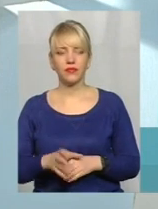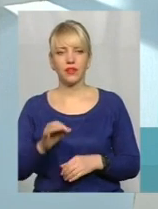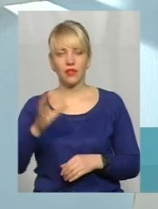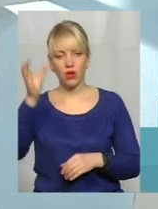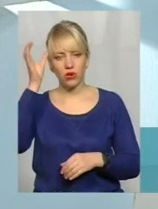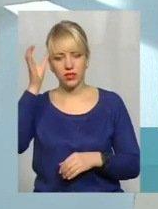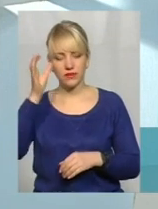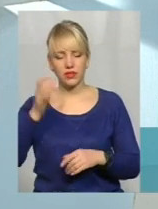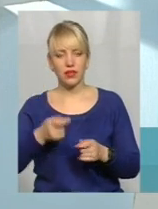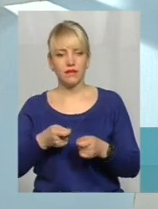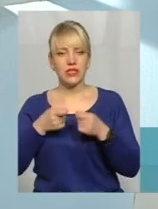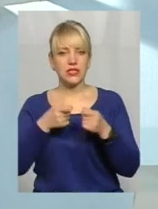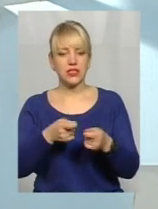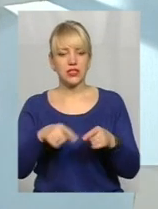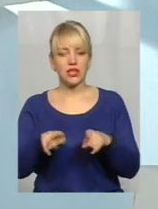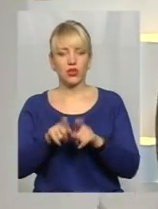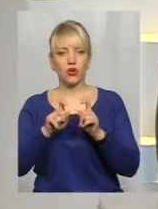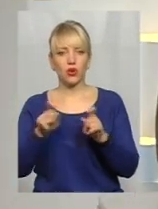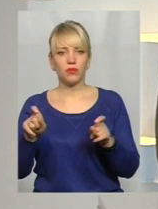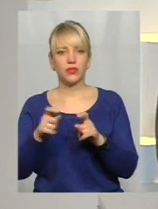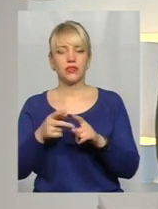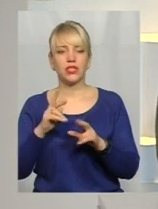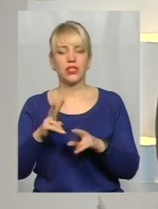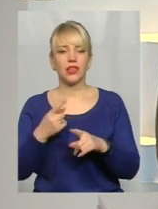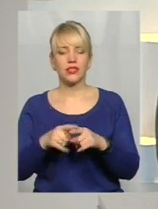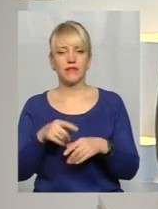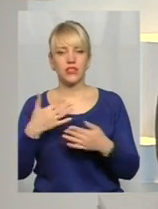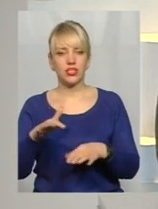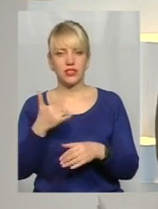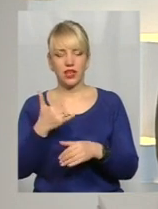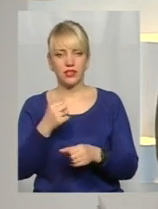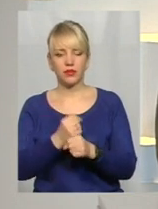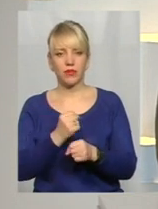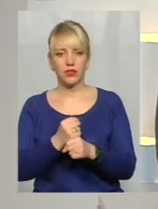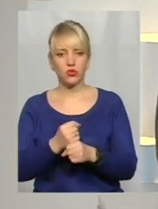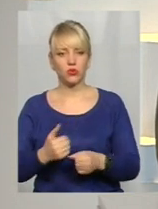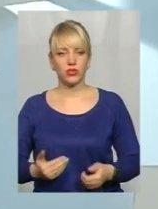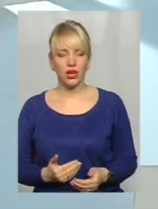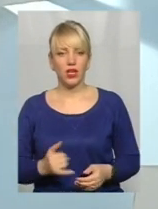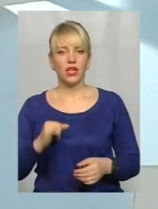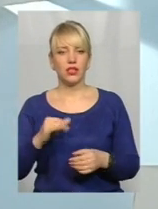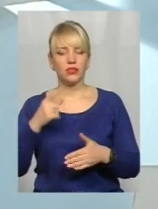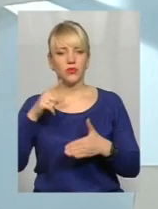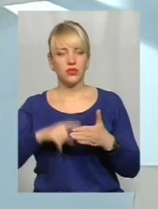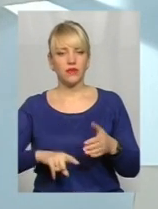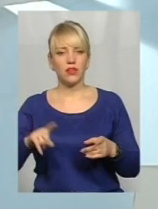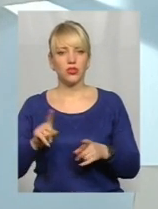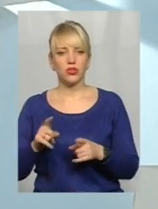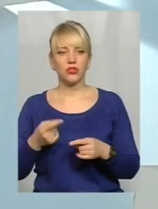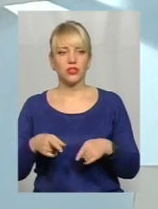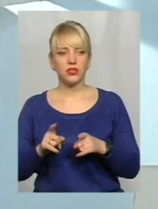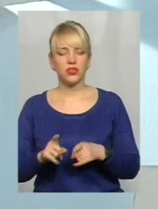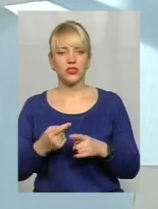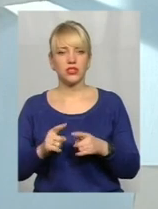візити таких об'єктів, щоб побачили, як працює це вже. І я сподіваюся, що дійсно це дасть